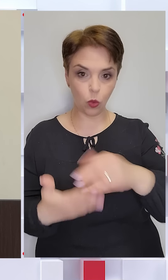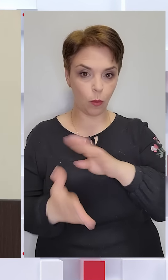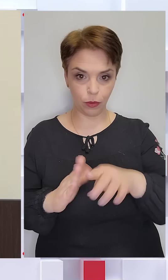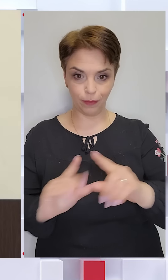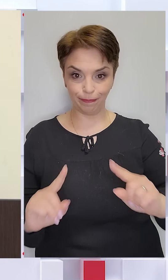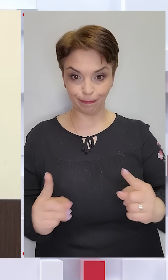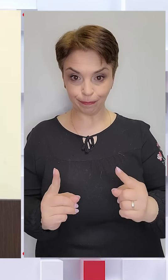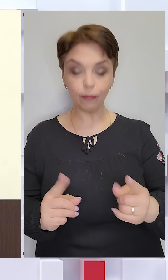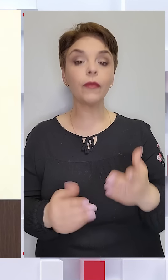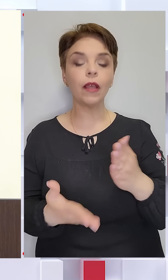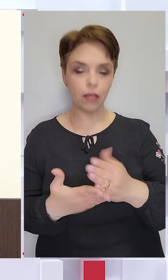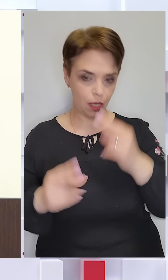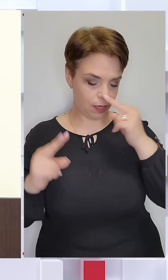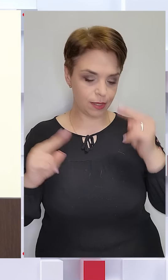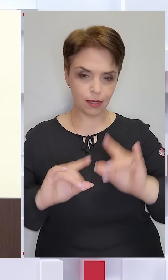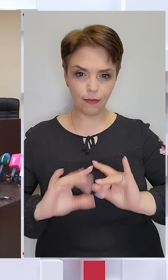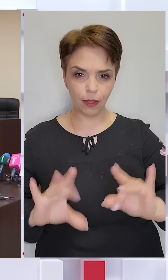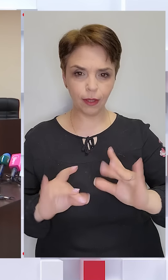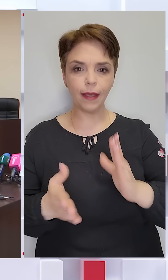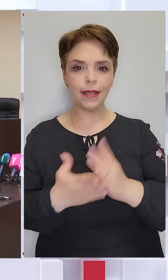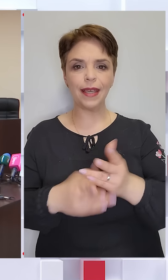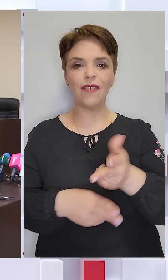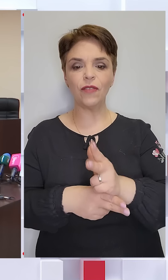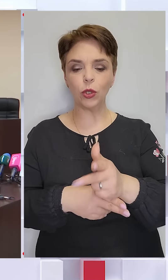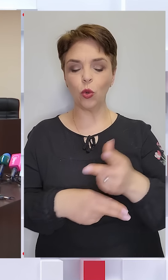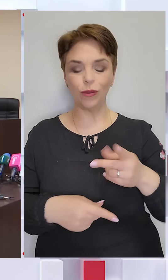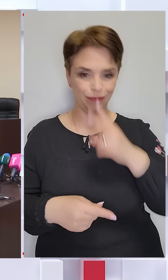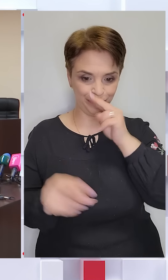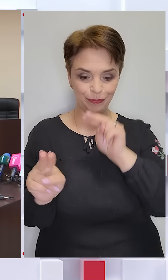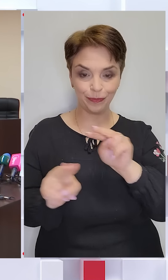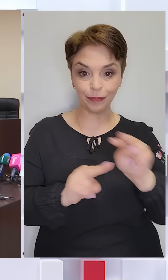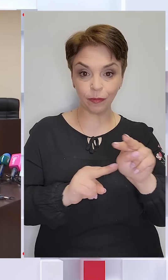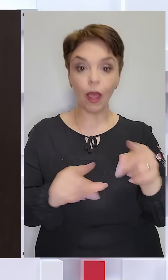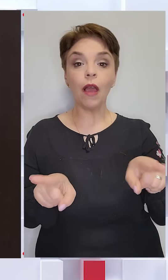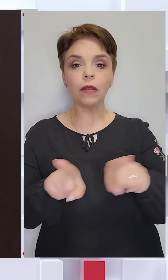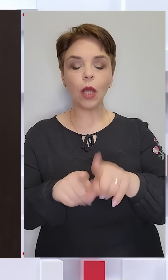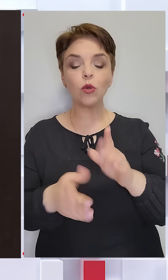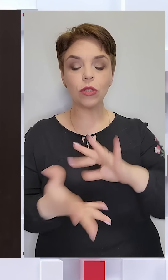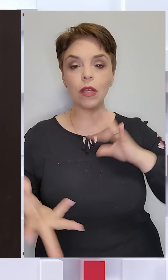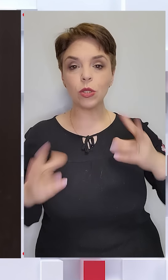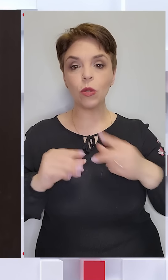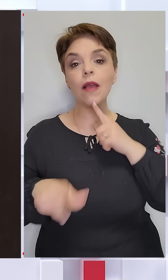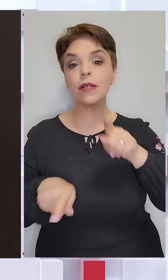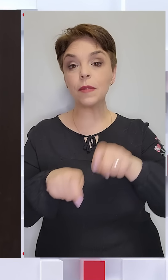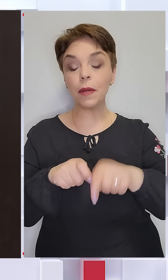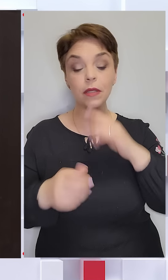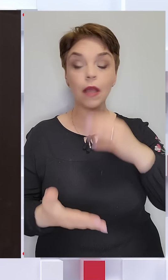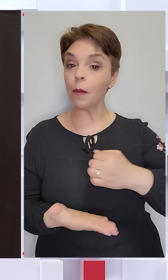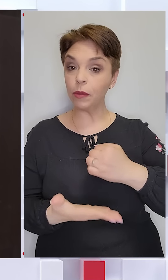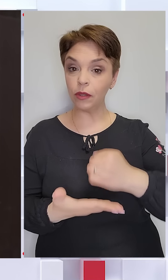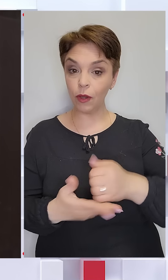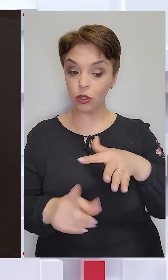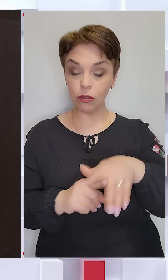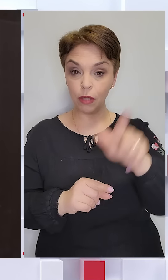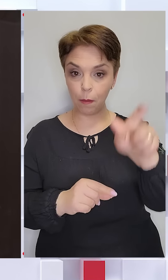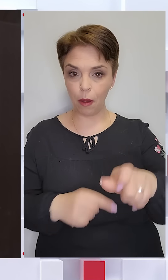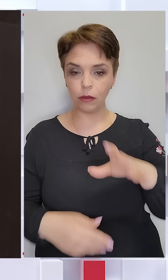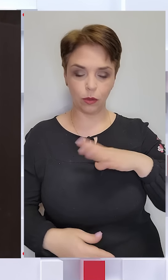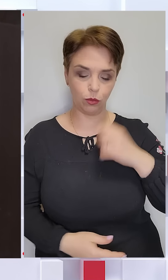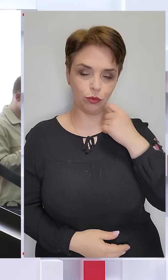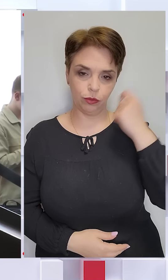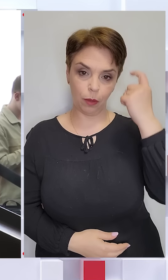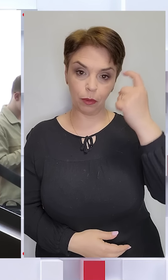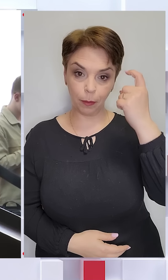вартою. Є покази свідків, є відео з камер спостереження. Також є результат експертизи, яка підтверджує, нападник був на